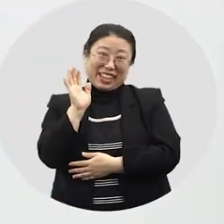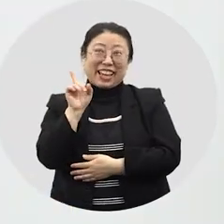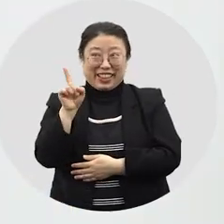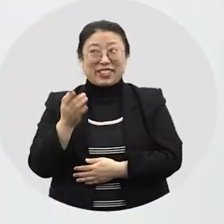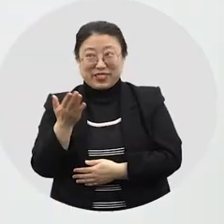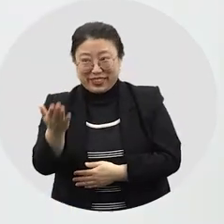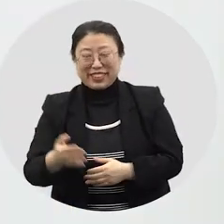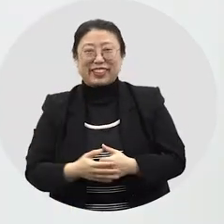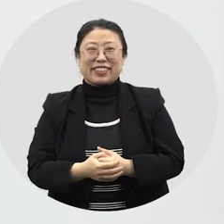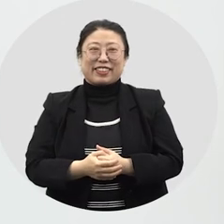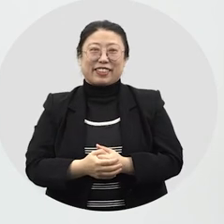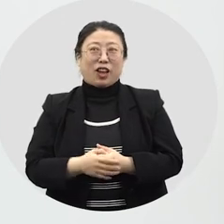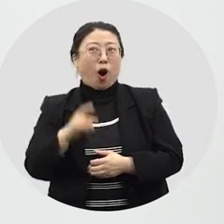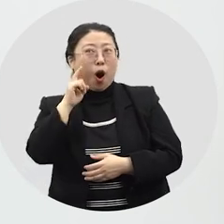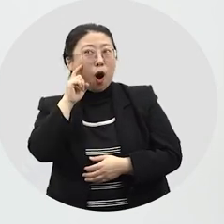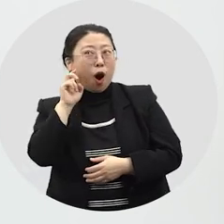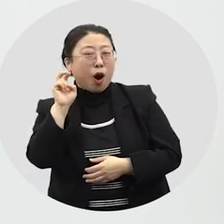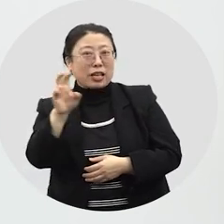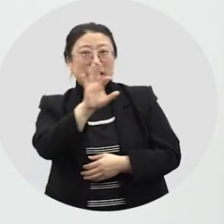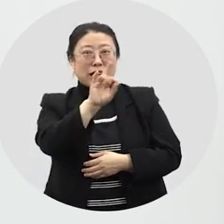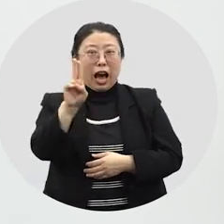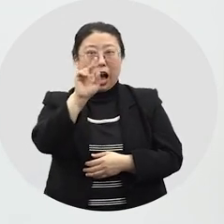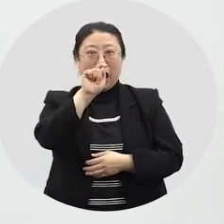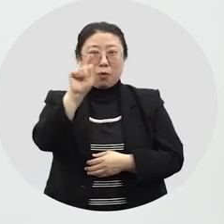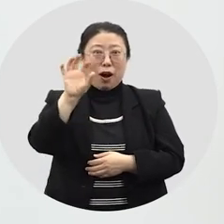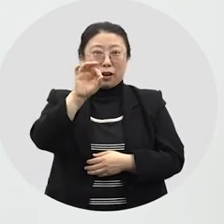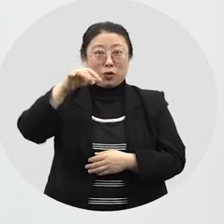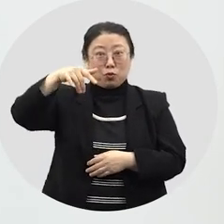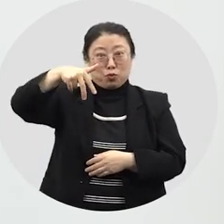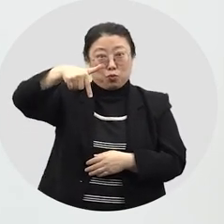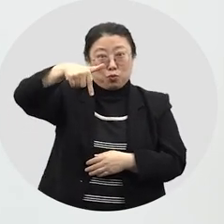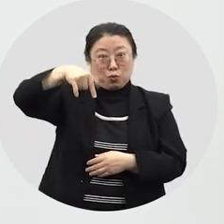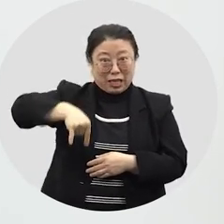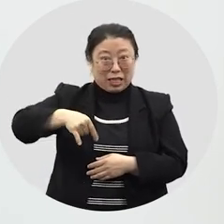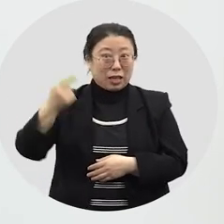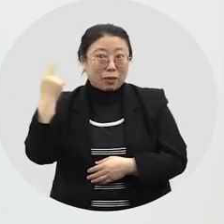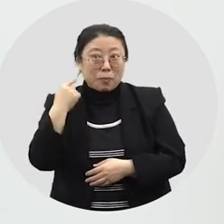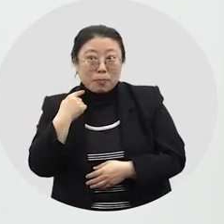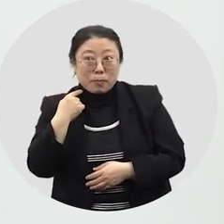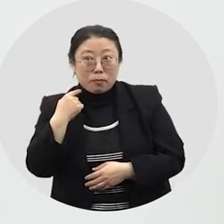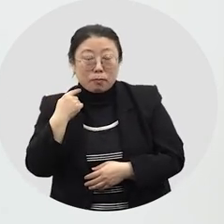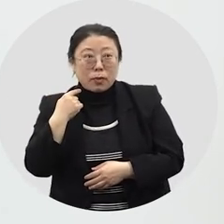재미있는 이야기를 하나 해줄까요? 혹시 야광귀라고 알아요?